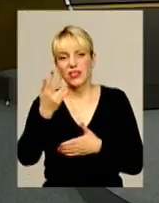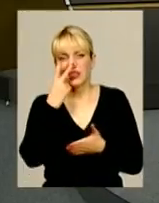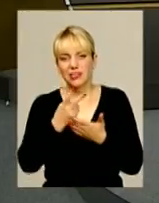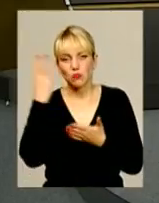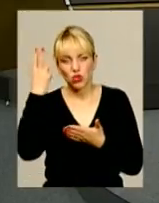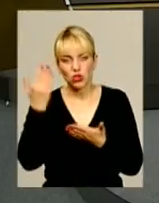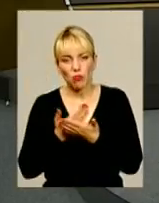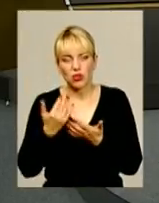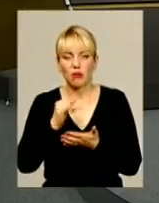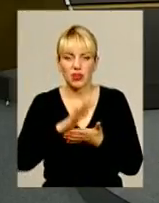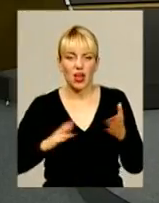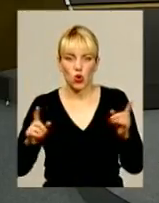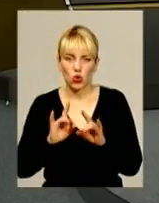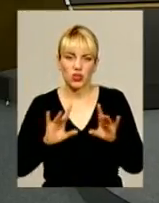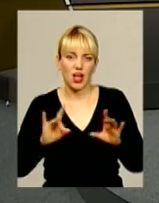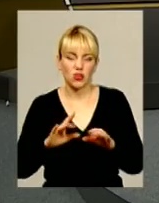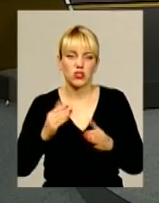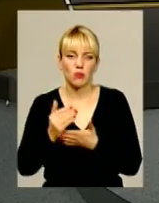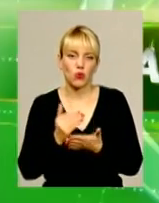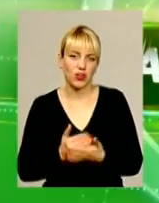панораму і далі короткий анонс програми.